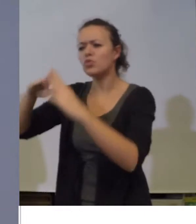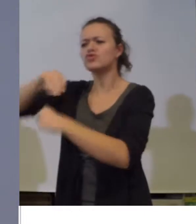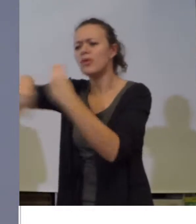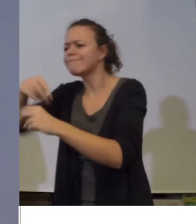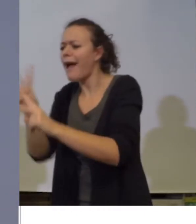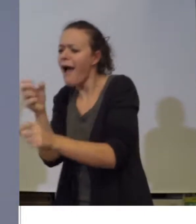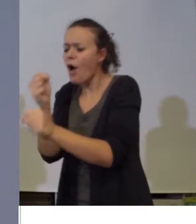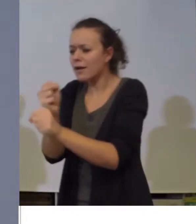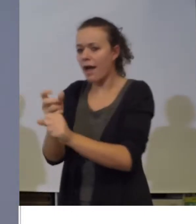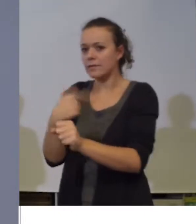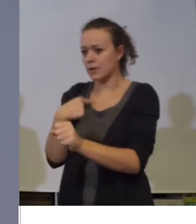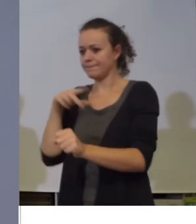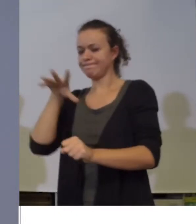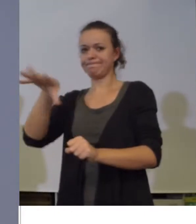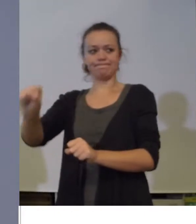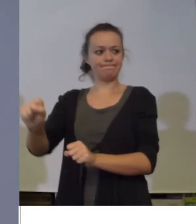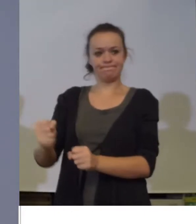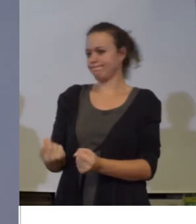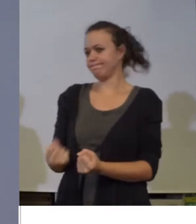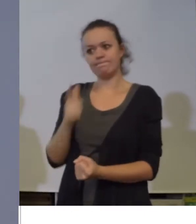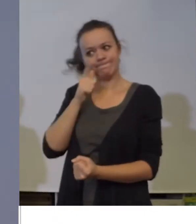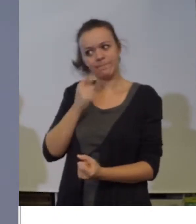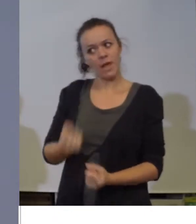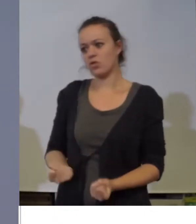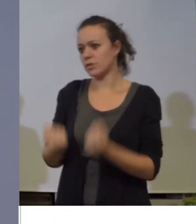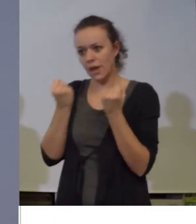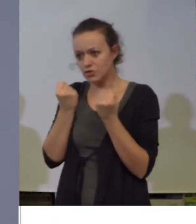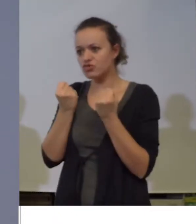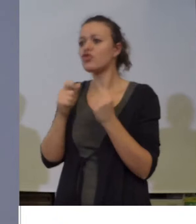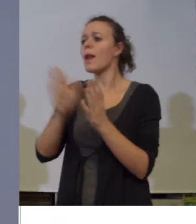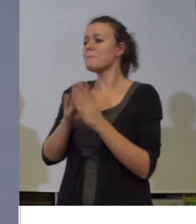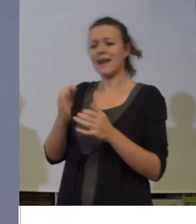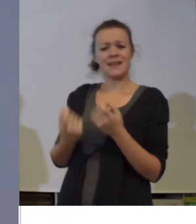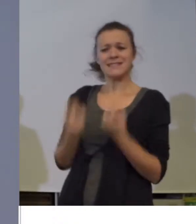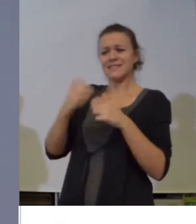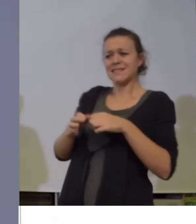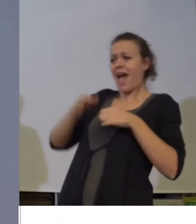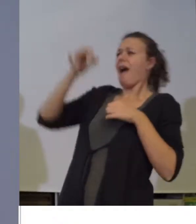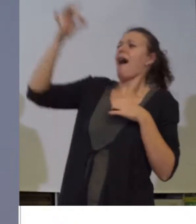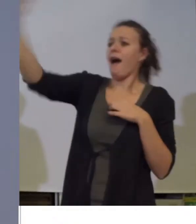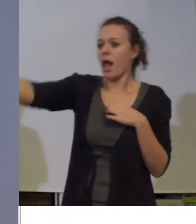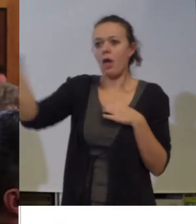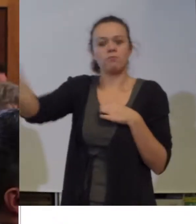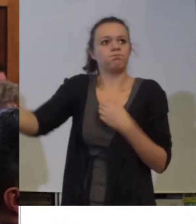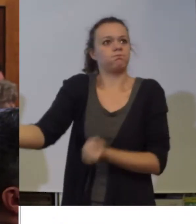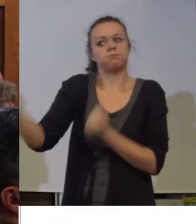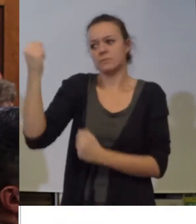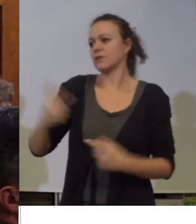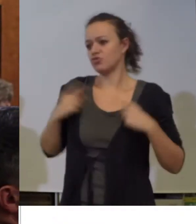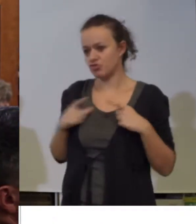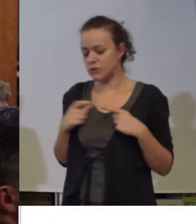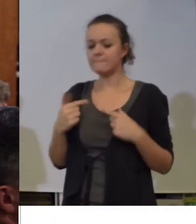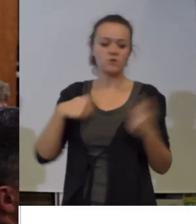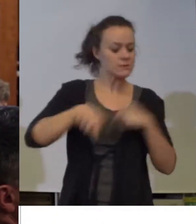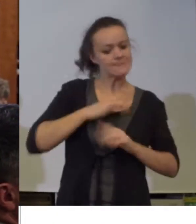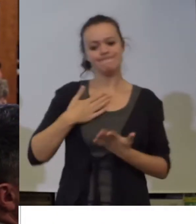našoj opštini. Jako teško, naroče u zabačenim selima naše opštine.